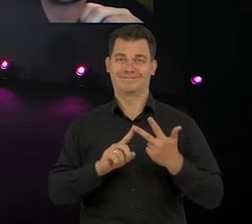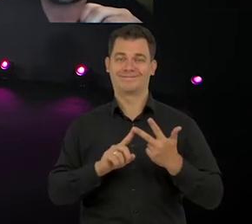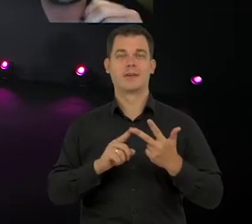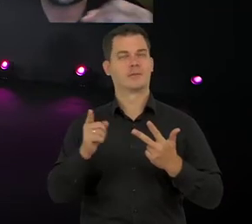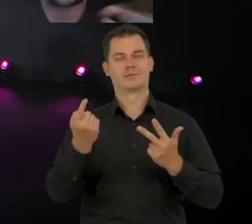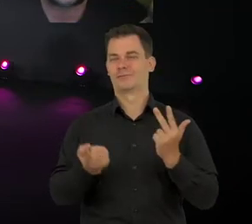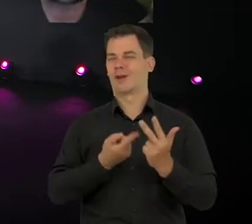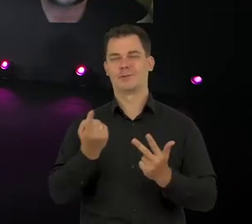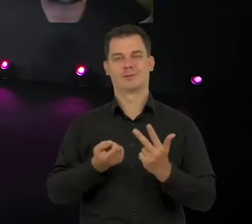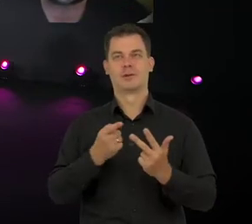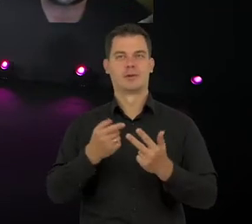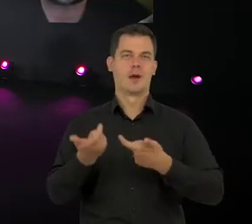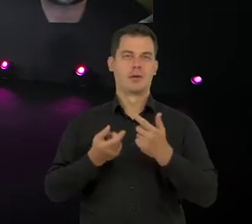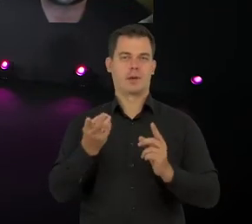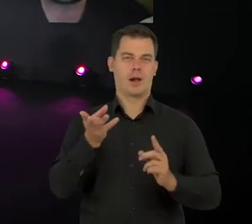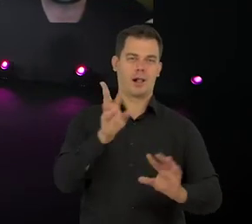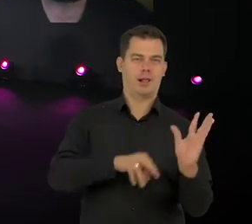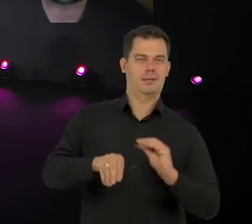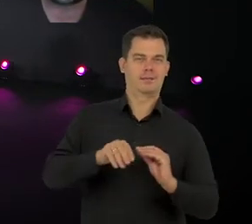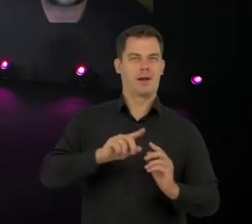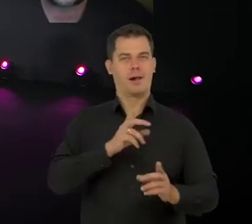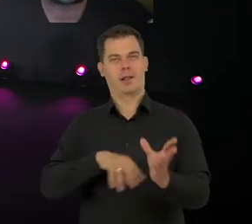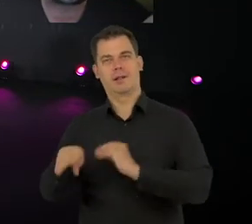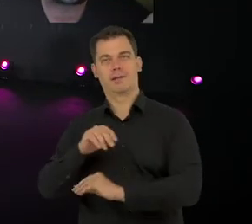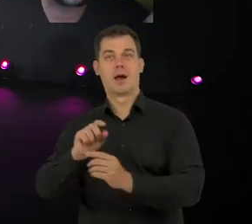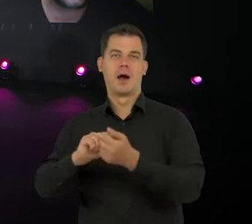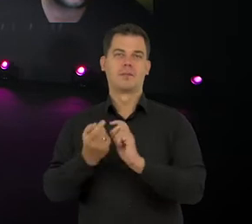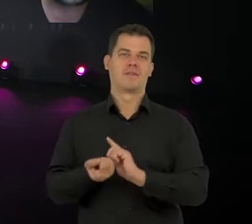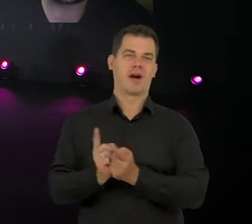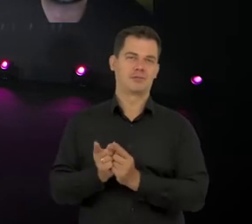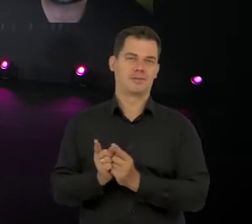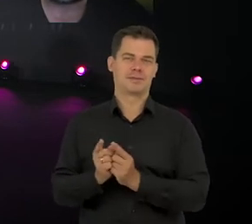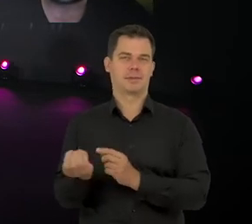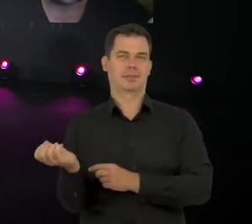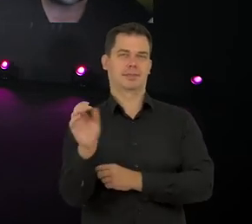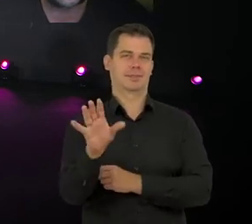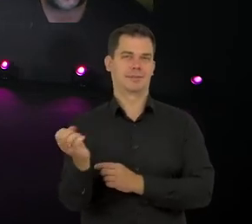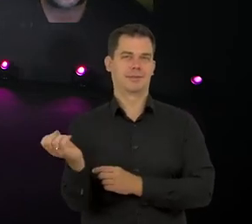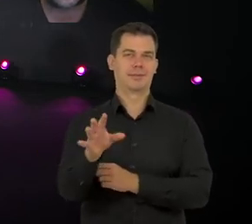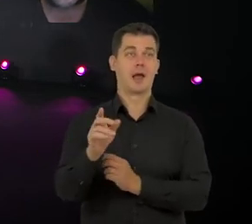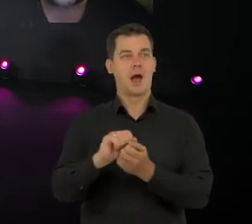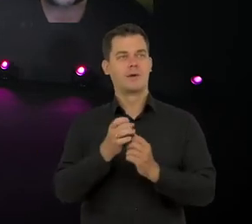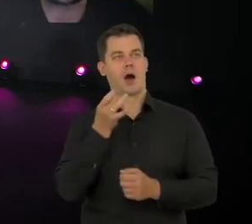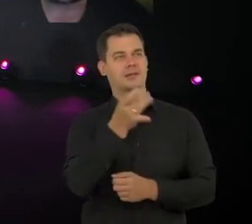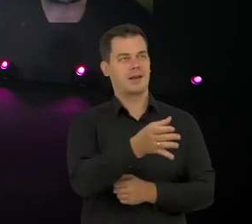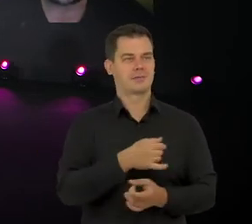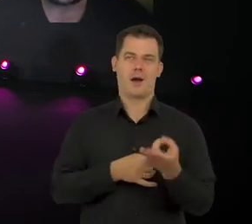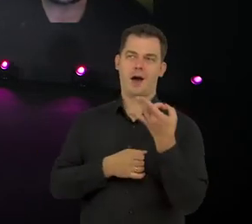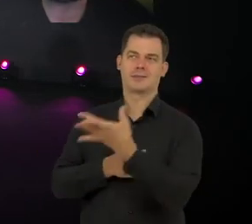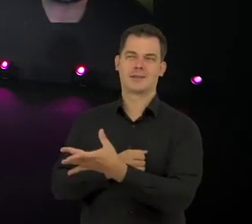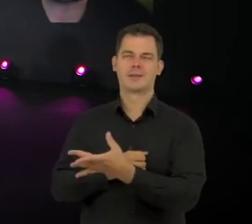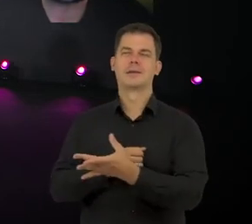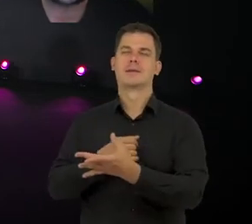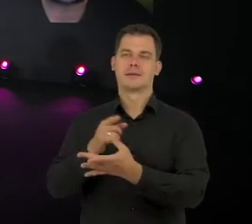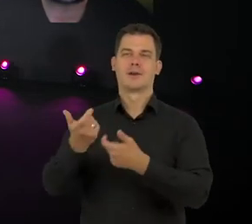którzy bardzo często posługują się fake newsami, z fabrykowanymi danymi albo po prostu oskarżeniami, które